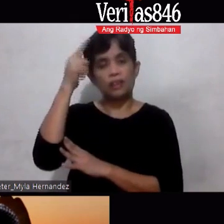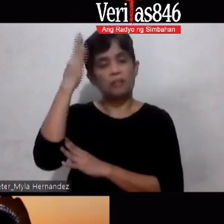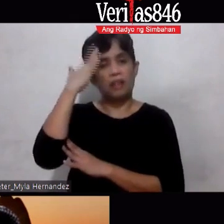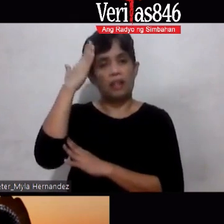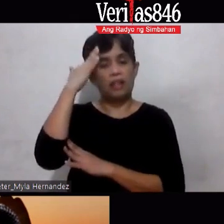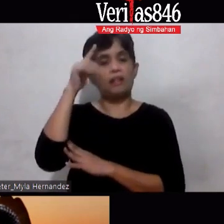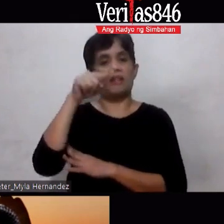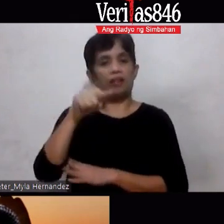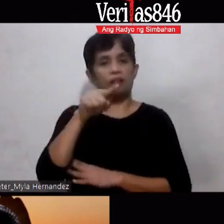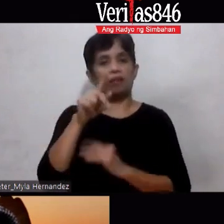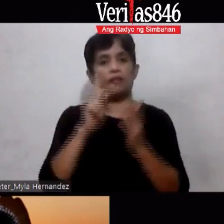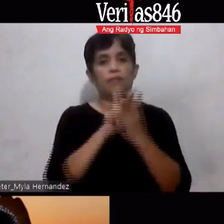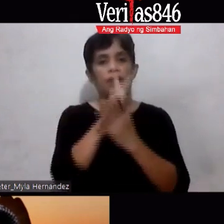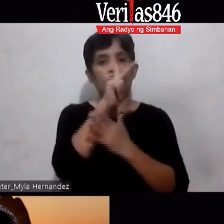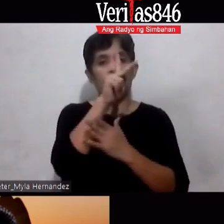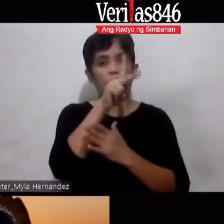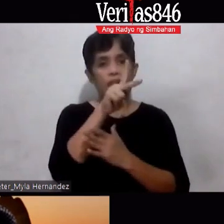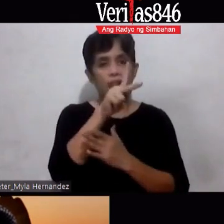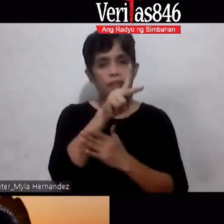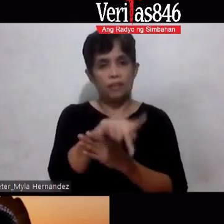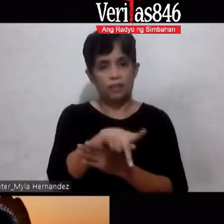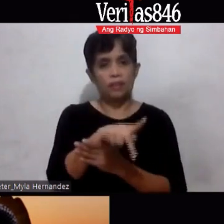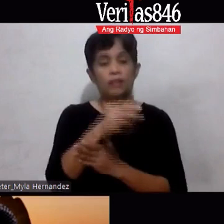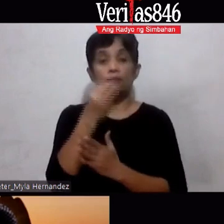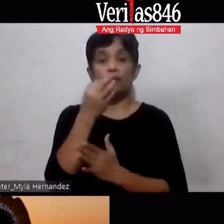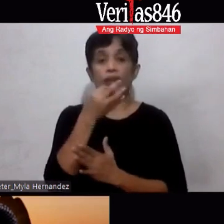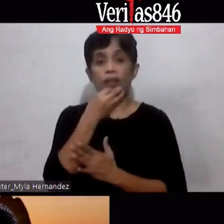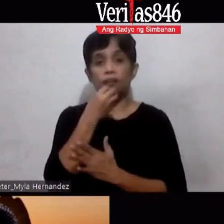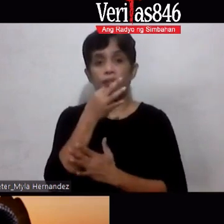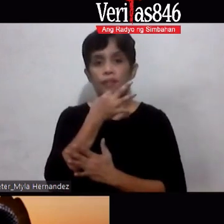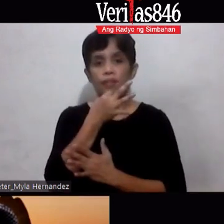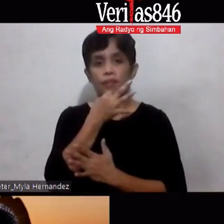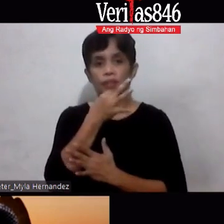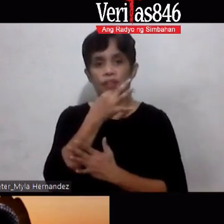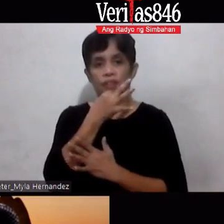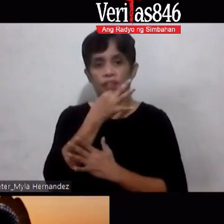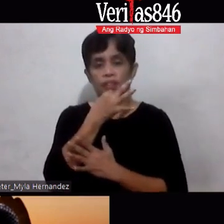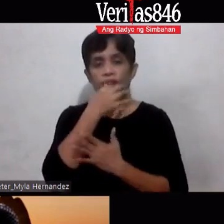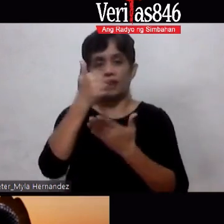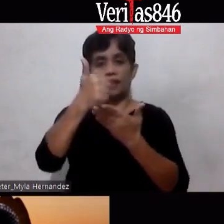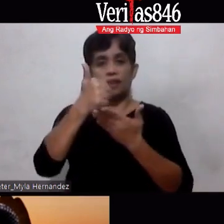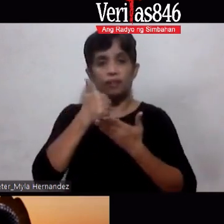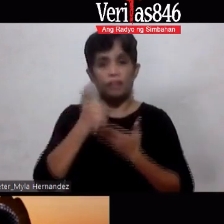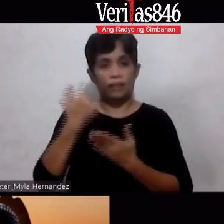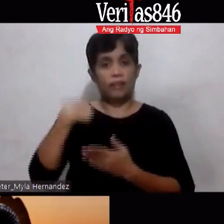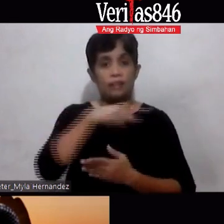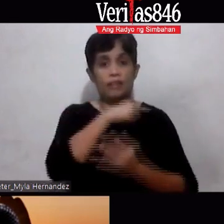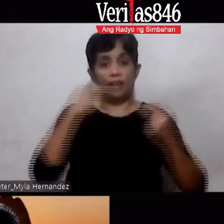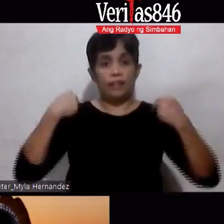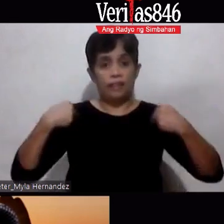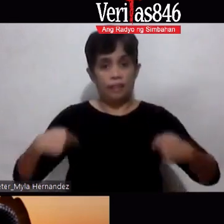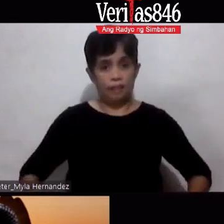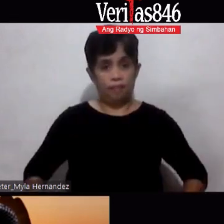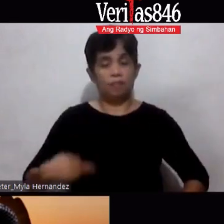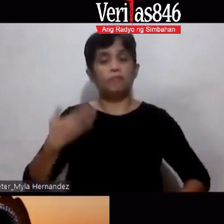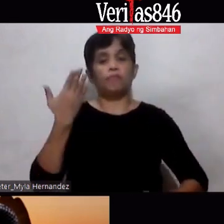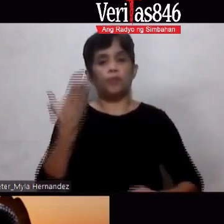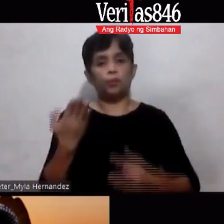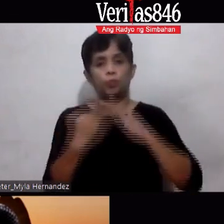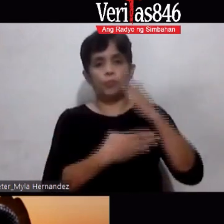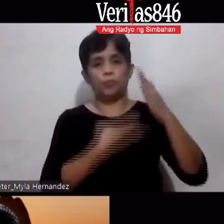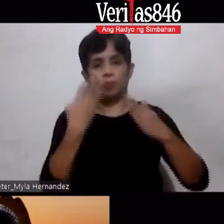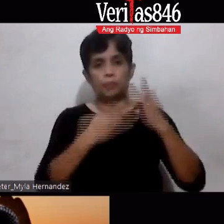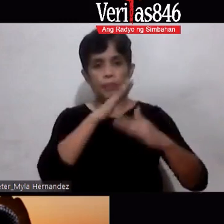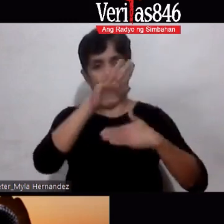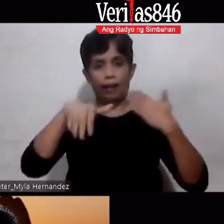Kaalaman Ugo sa mga Pagkain Na nakakatulong Sa ating kalusugan Diyan base Ang lahat